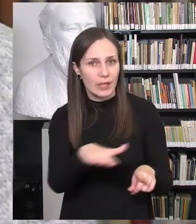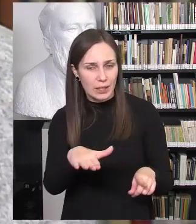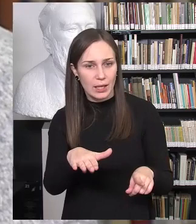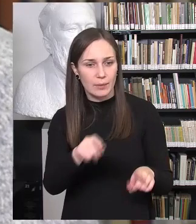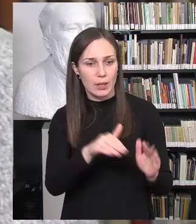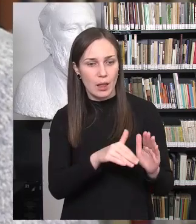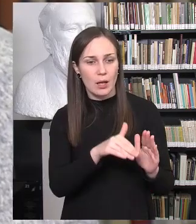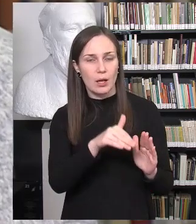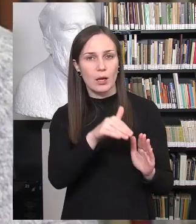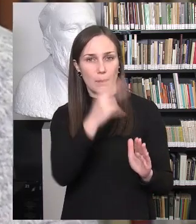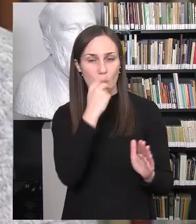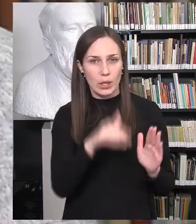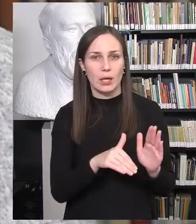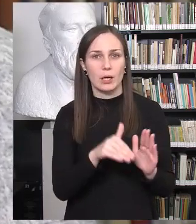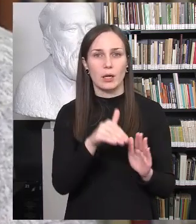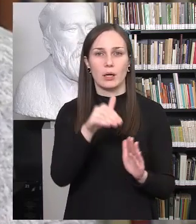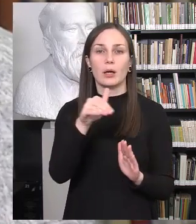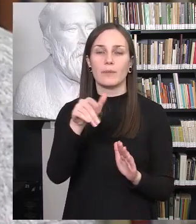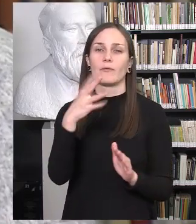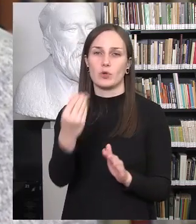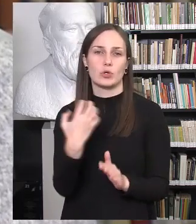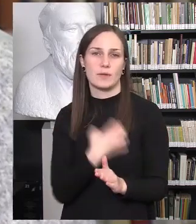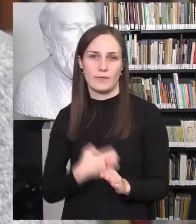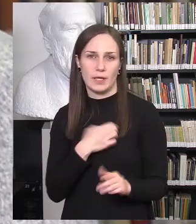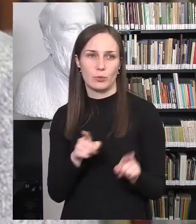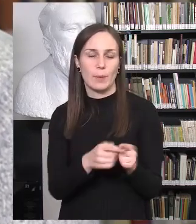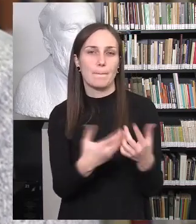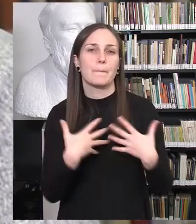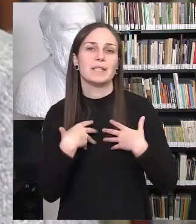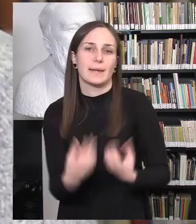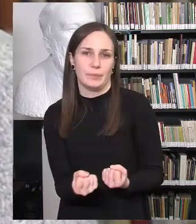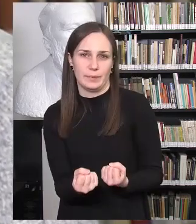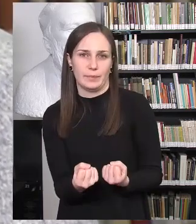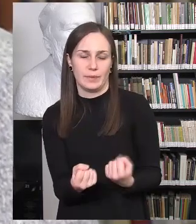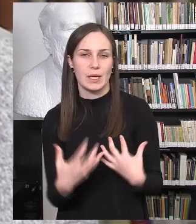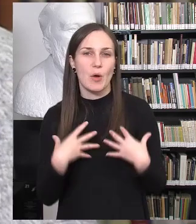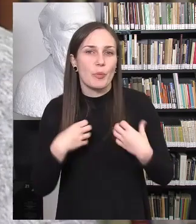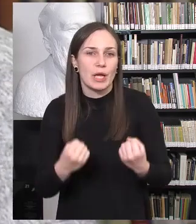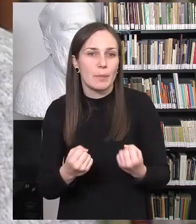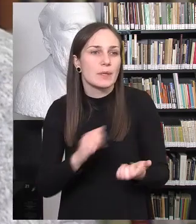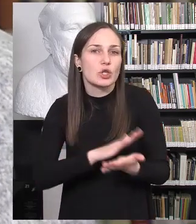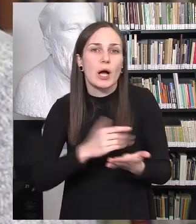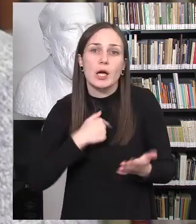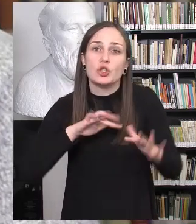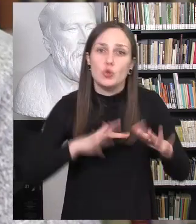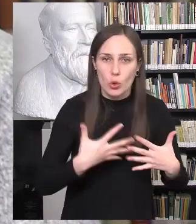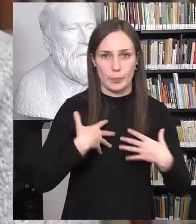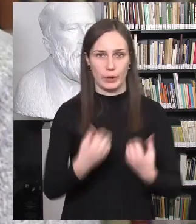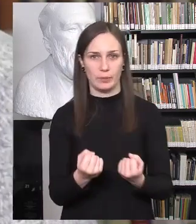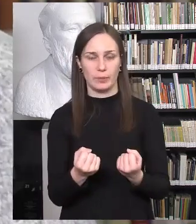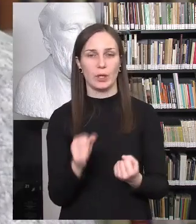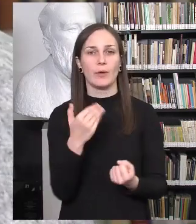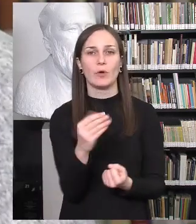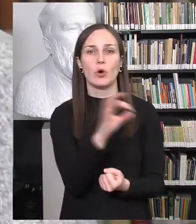labiau auga bumbliai, tai to labiau jiems tampa svarbu, yra tas prieimimas. Prieimimas tokio, kokius tu esi. Ir tai nėra tik